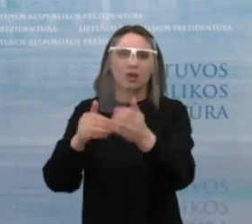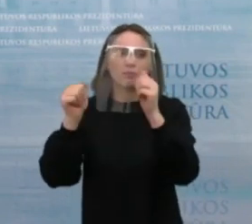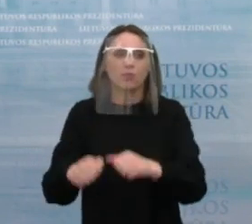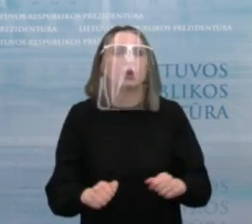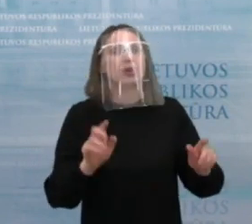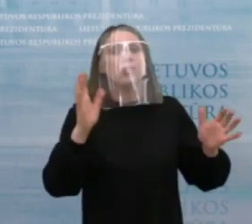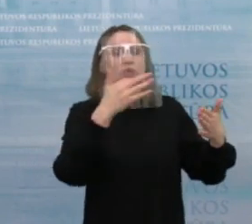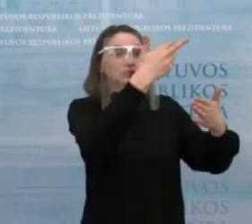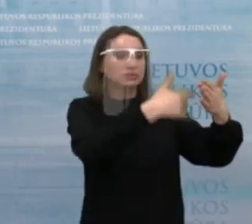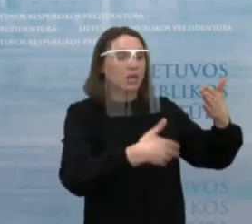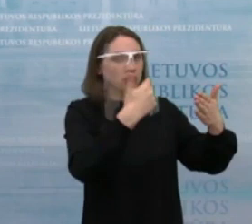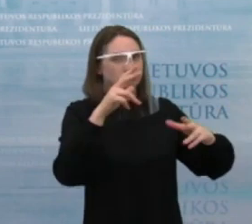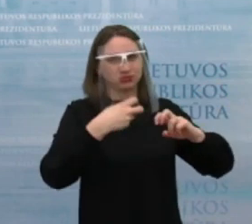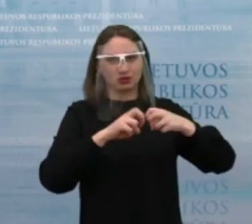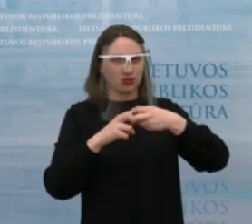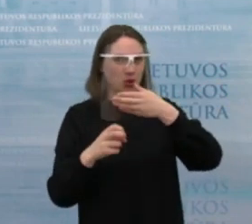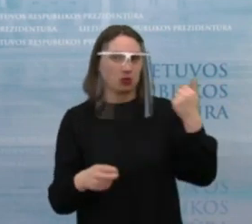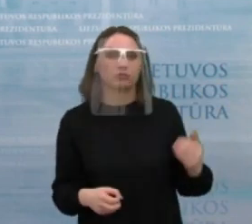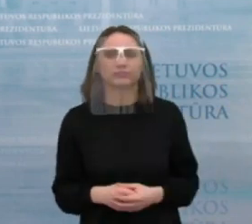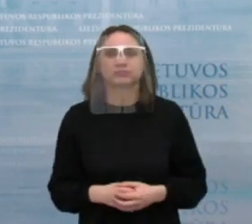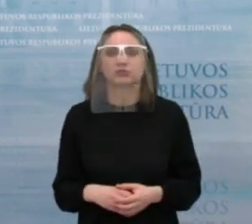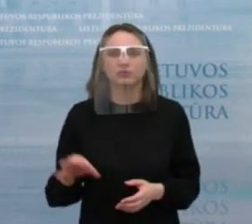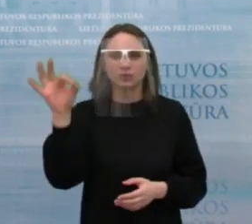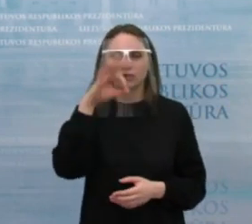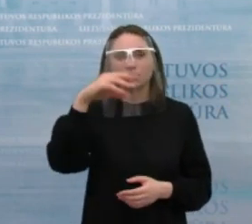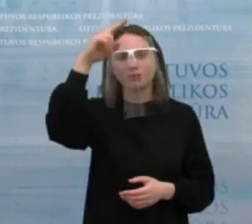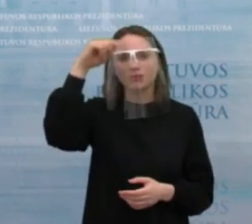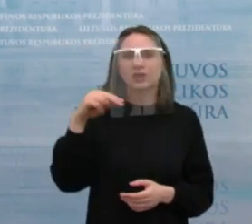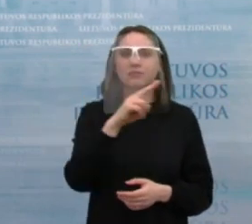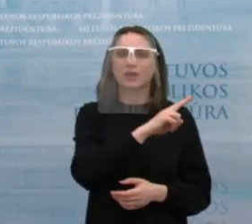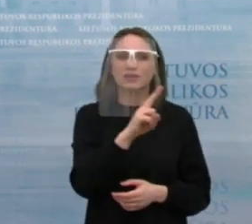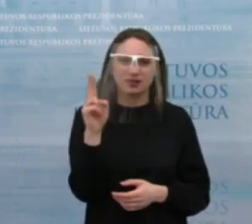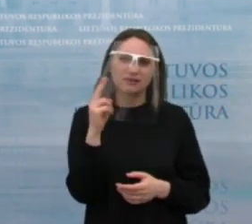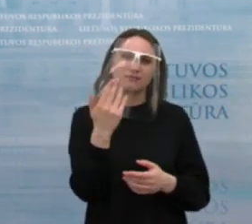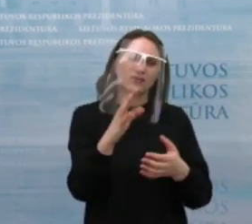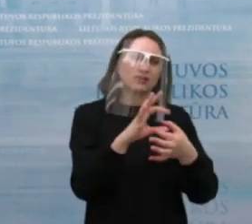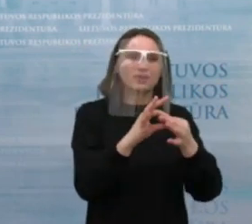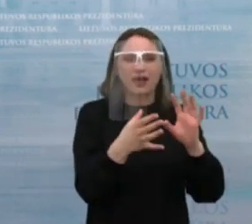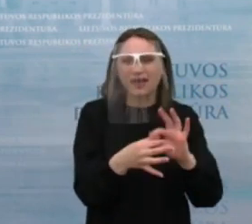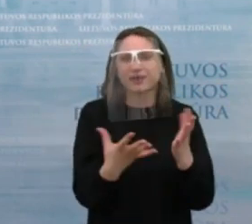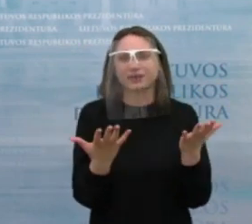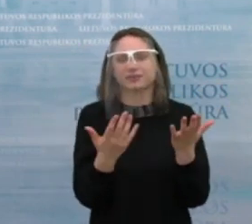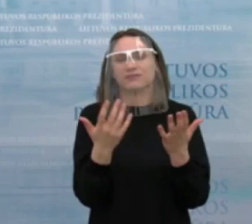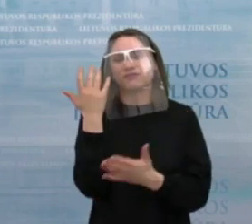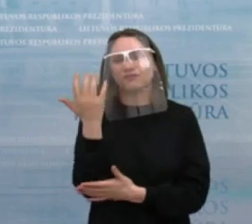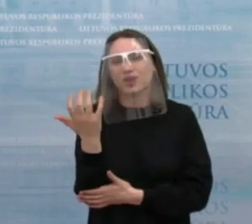kodų sąrašą. Taip pat svarbus aspektas yra motinystės, tėvystės ir vaiko priežiūros išmokų alternatyvus paskaičiavimas, tai